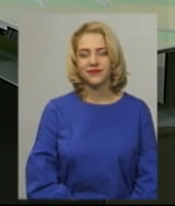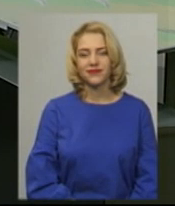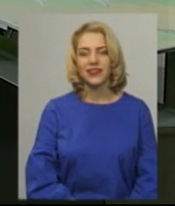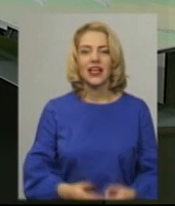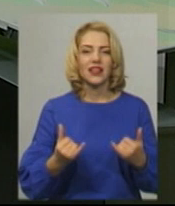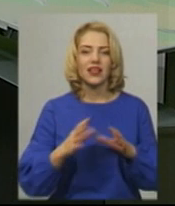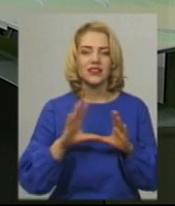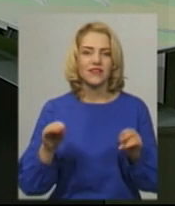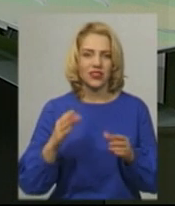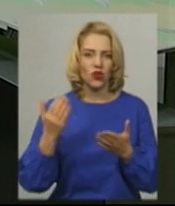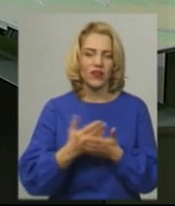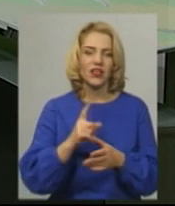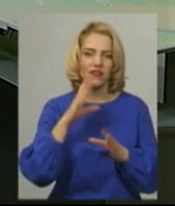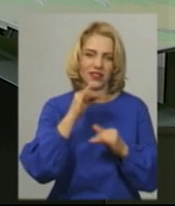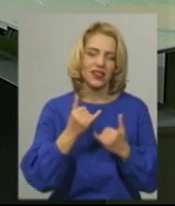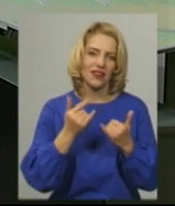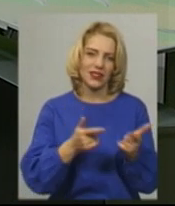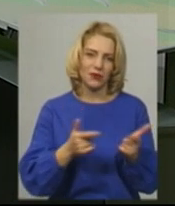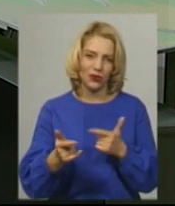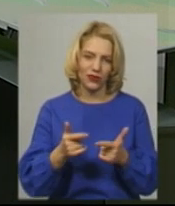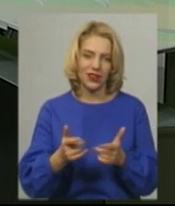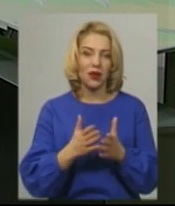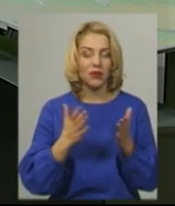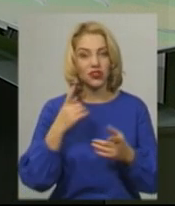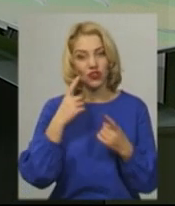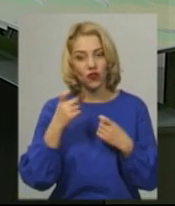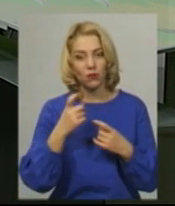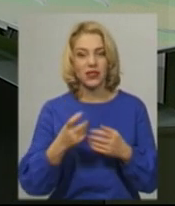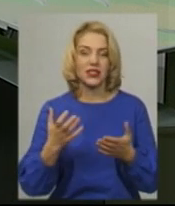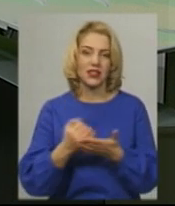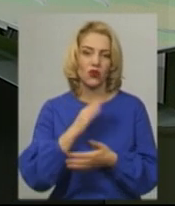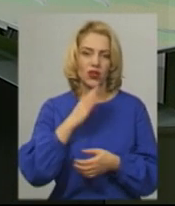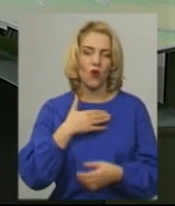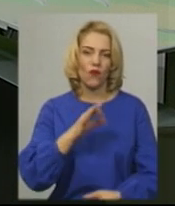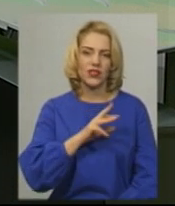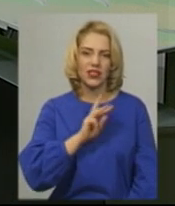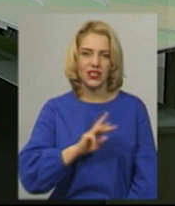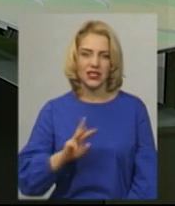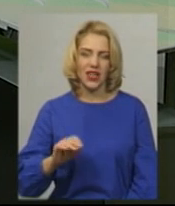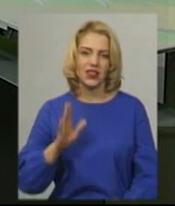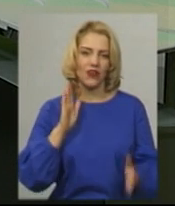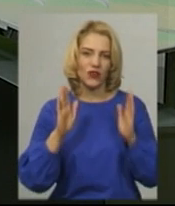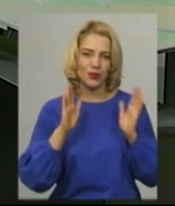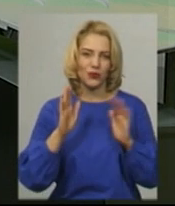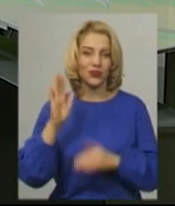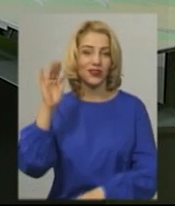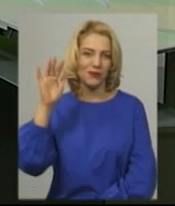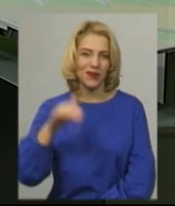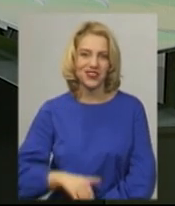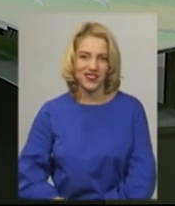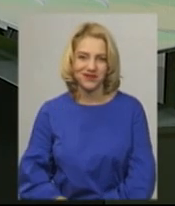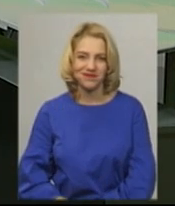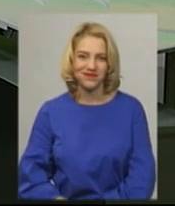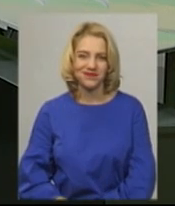Наразі це всі новини, які ми встигли для вас підготувати. Більше інформації знаходьте на нашому офіційному сайті та на сторінці у Фейсбук. Побачимось.